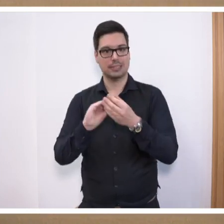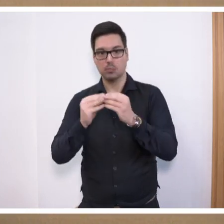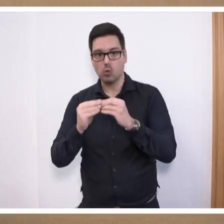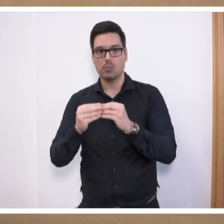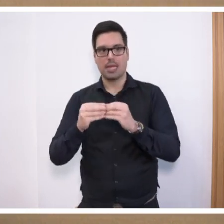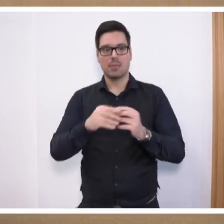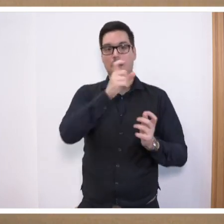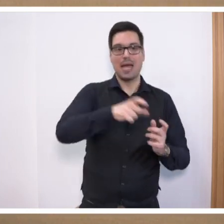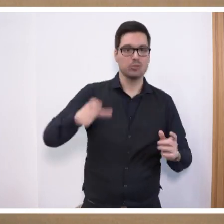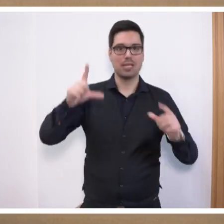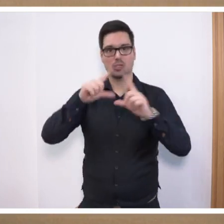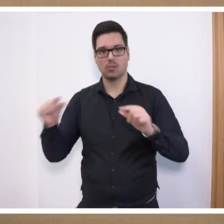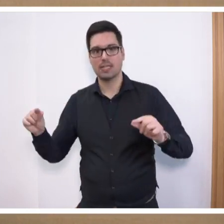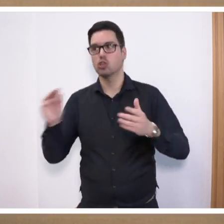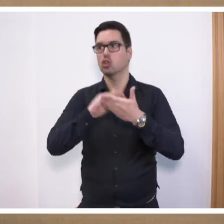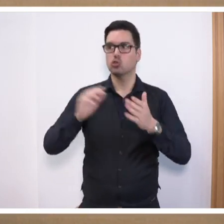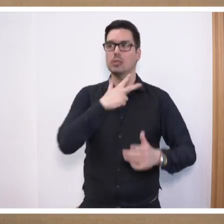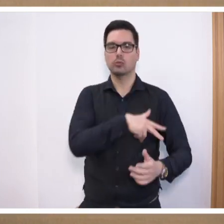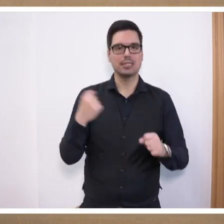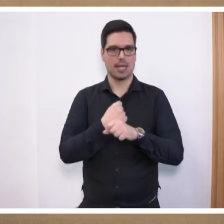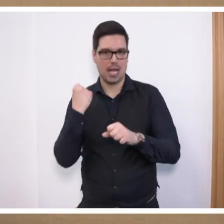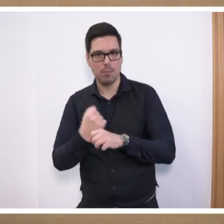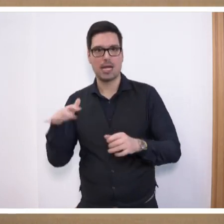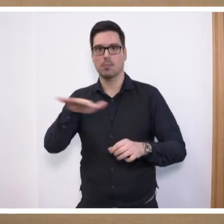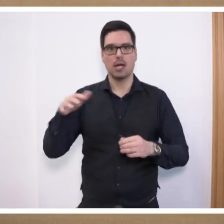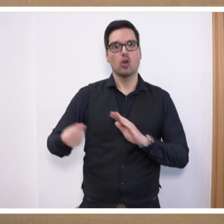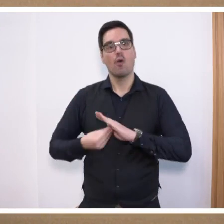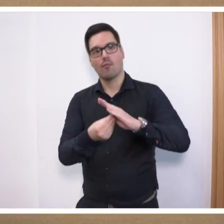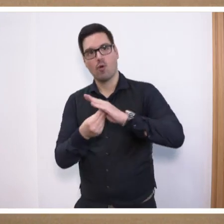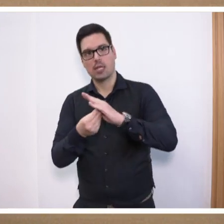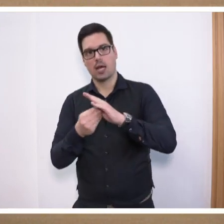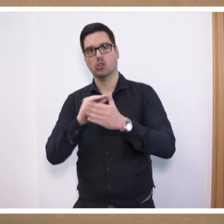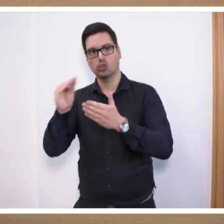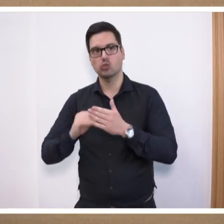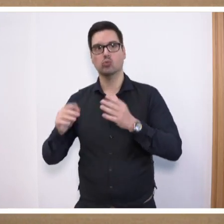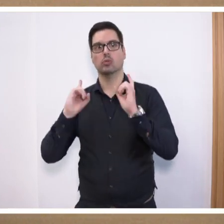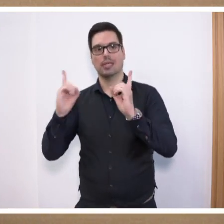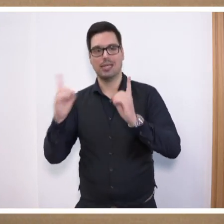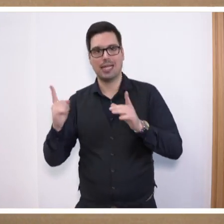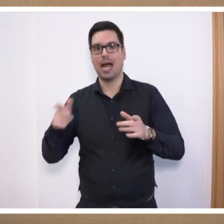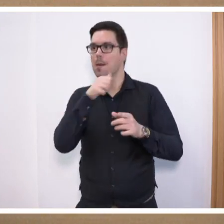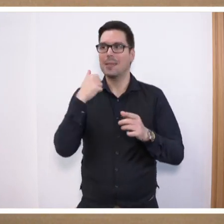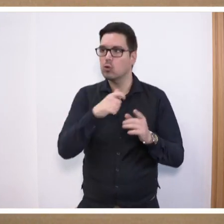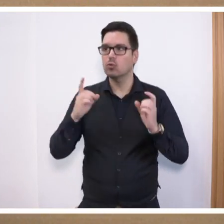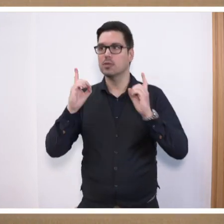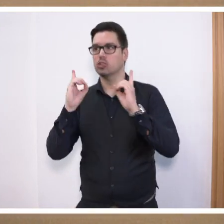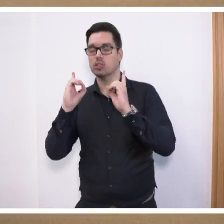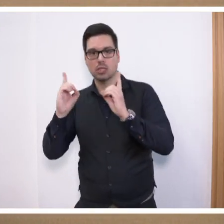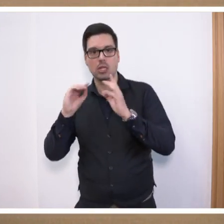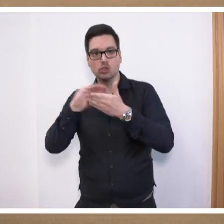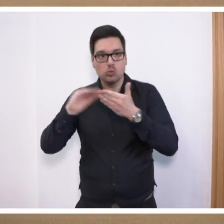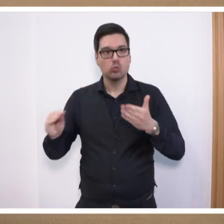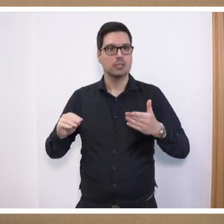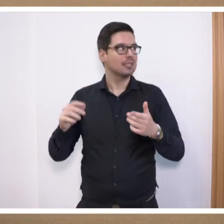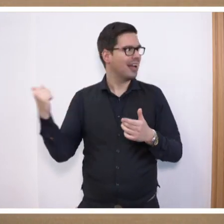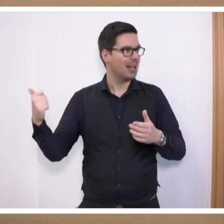Personal mangelt. Im Bereich der Schulsozialarbeiter, im Bereich der Förderschullehrkräfte. Die beruflichen Schulen fühlen sich hier sehr